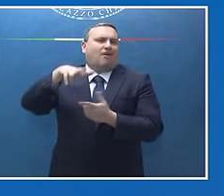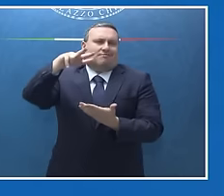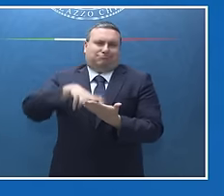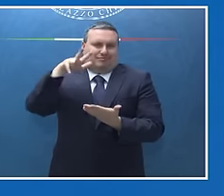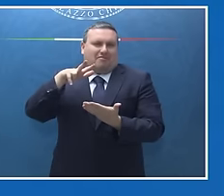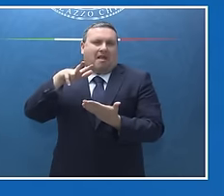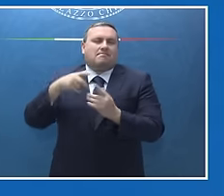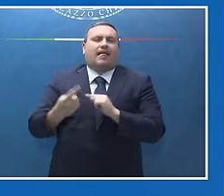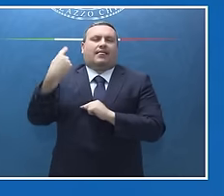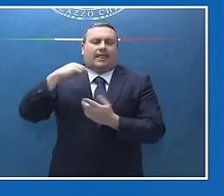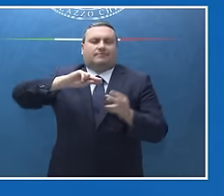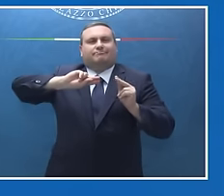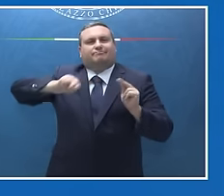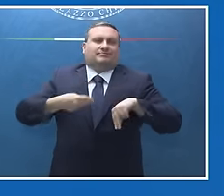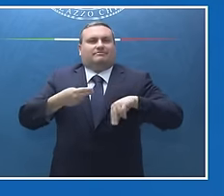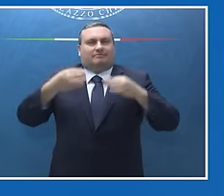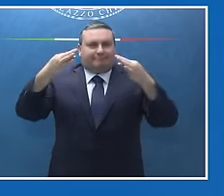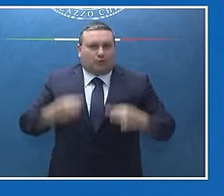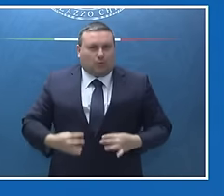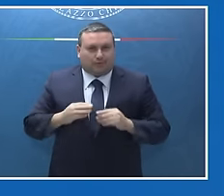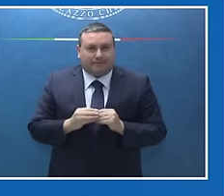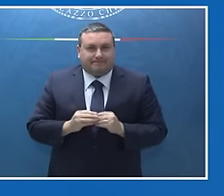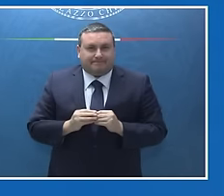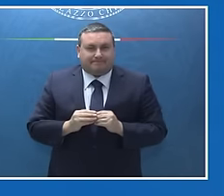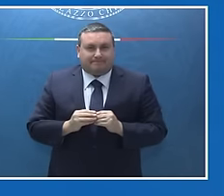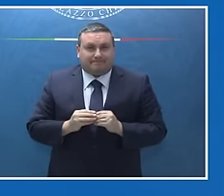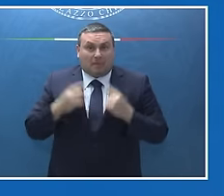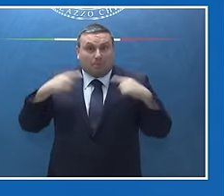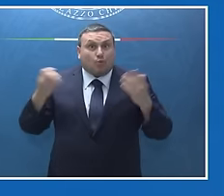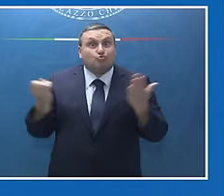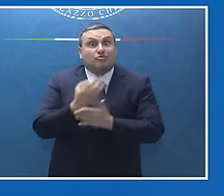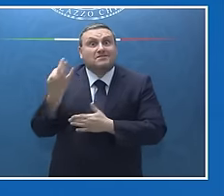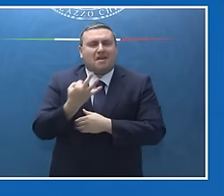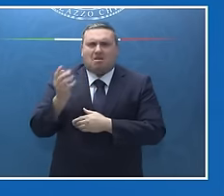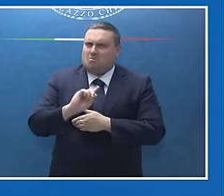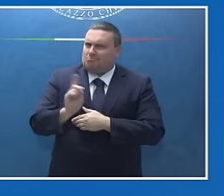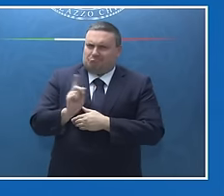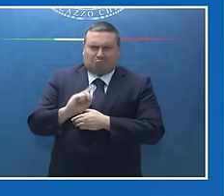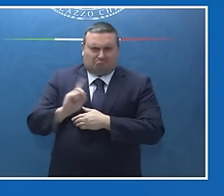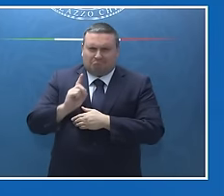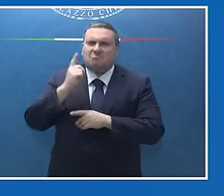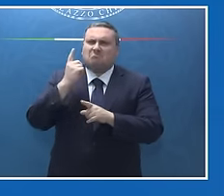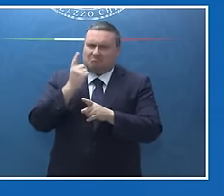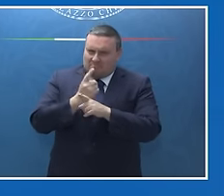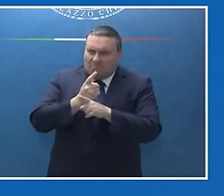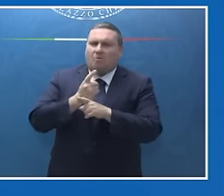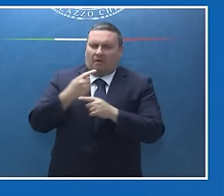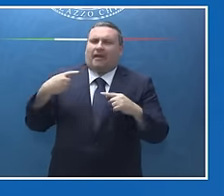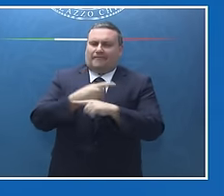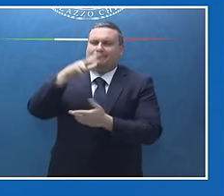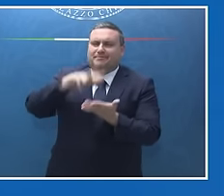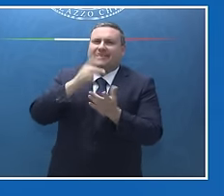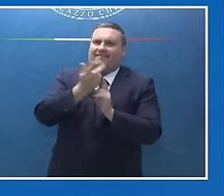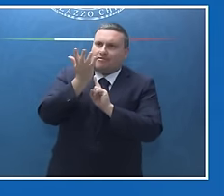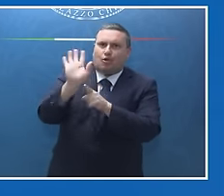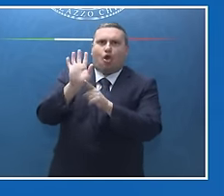piace sottolinearlo perché non accade spesso e credo sia un elemento che dimostra l'unità di intenti del G7. La